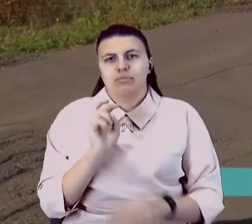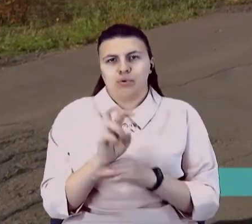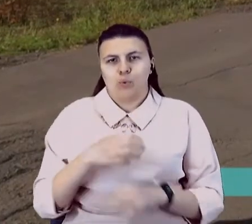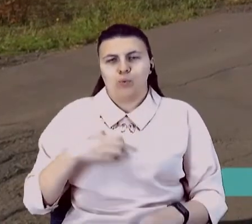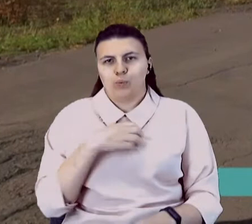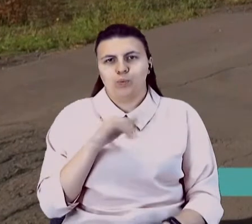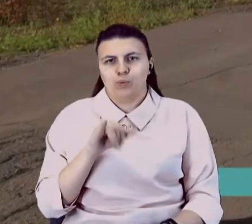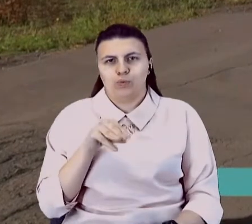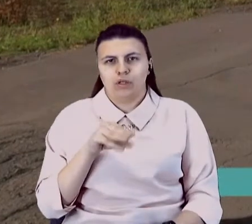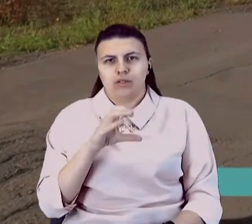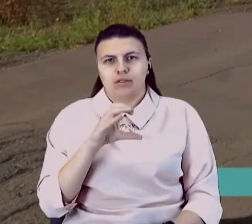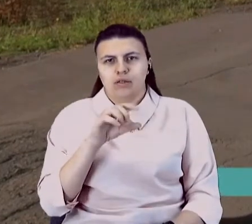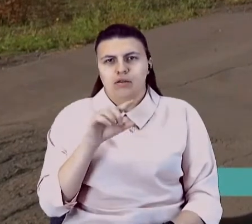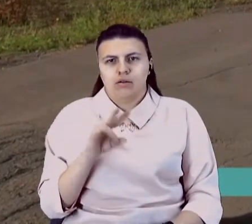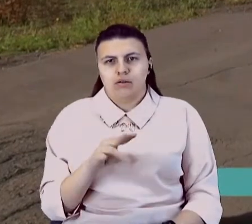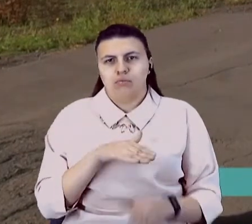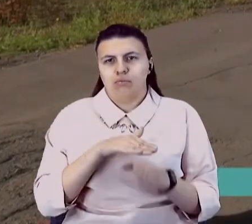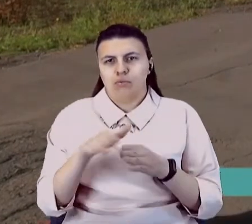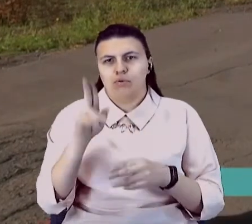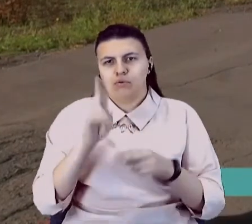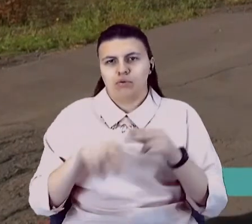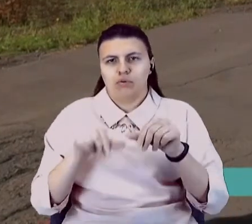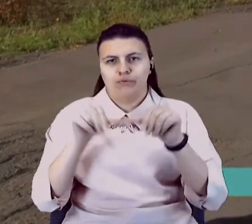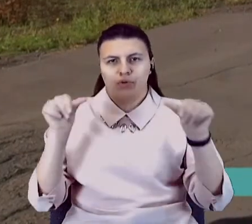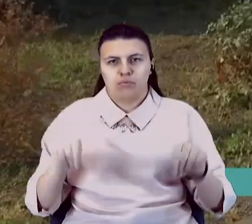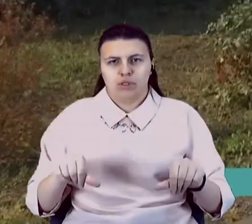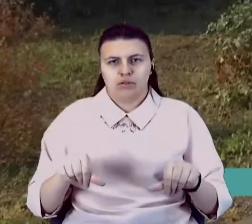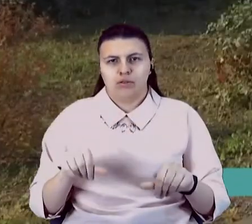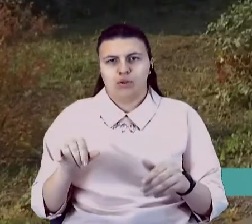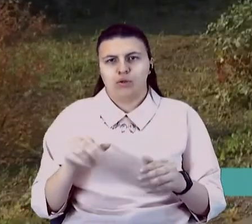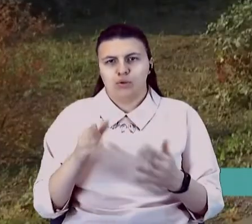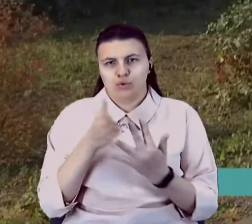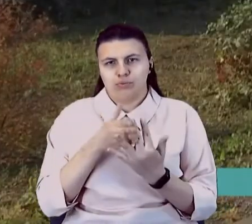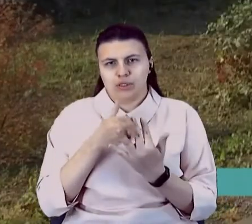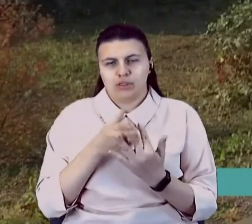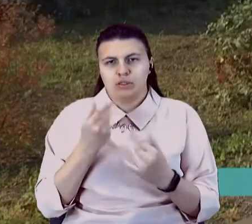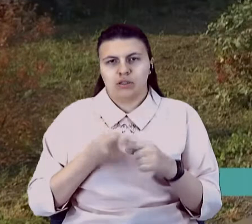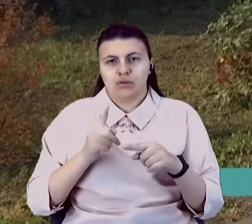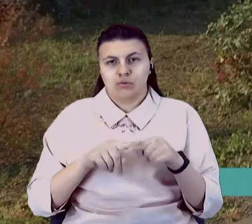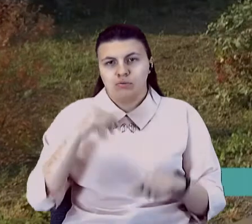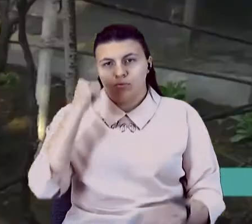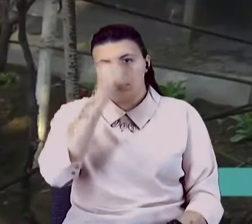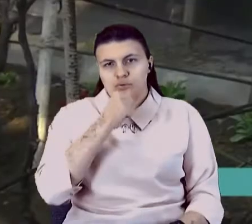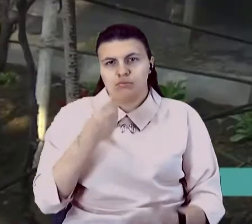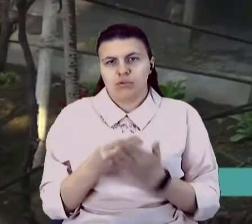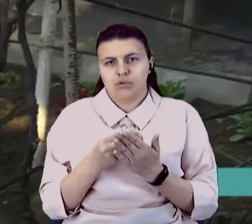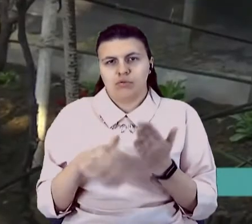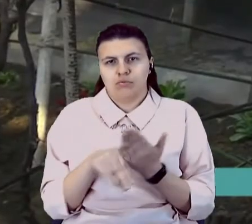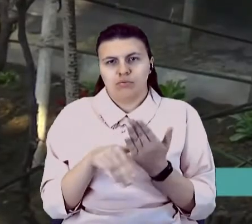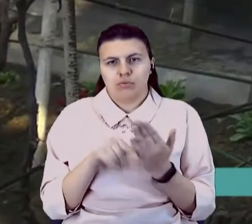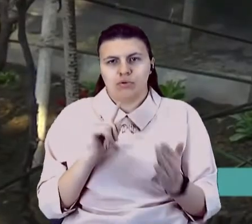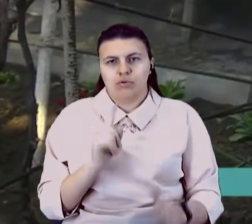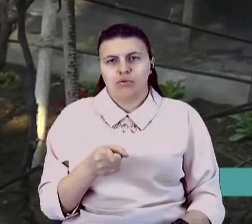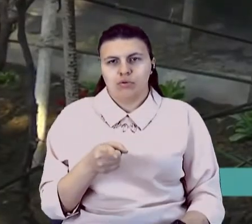де вже повністю закінчує оформлення субсидії. Цьогоріч матеріальну допомогу отримує 1081